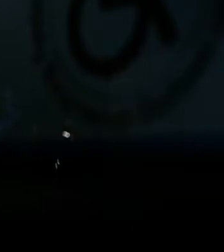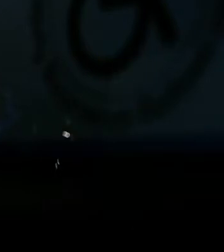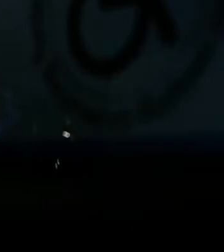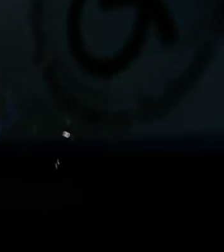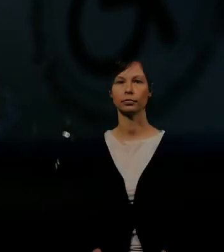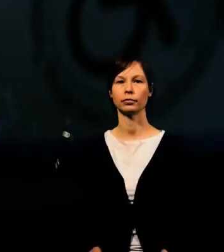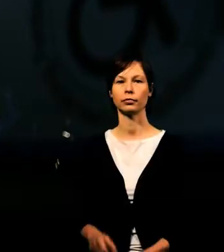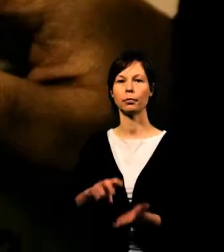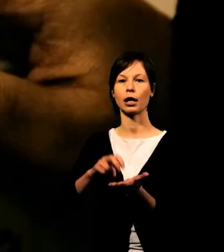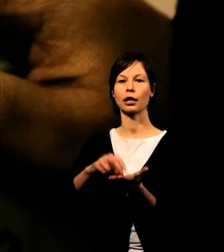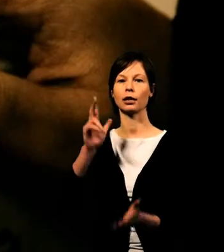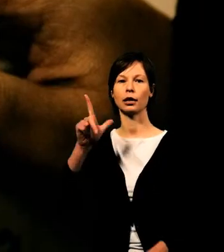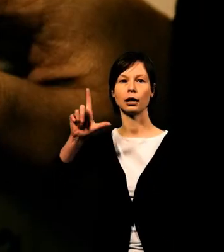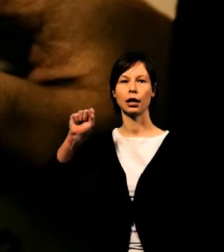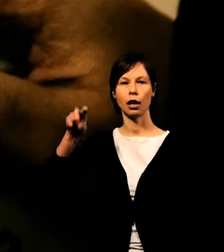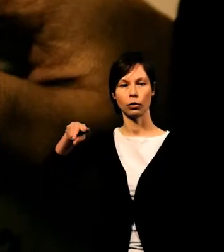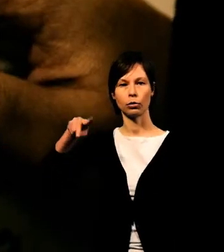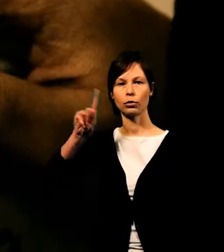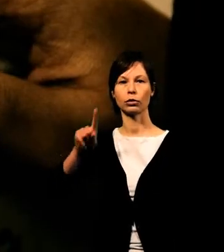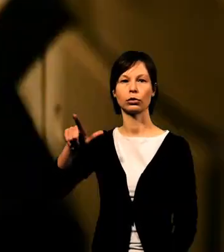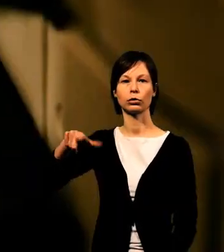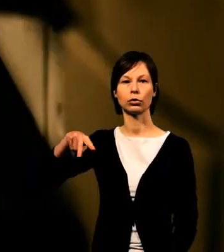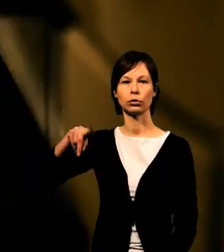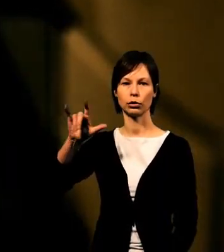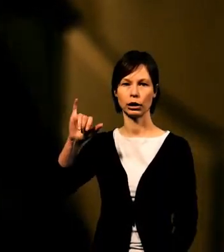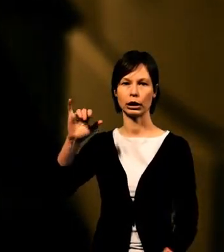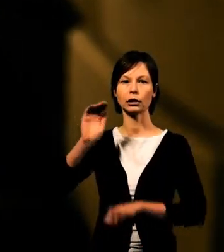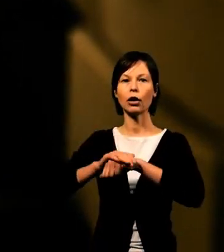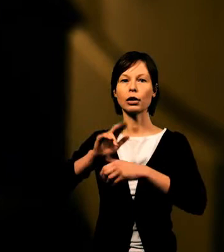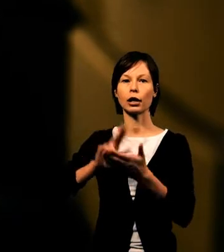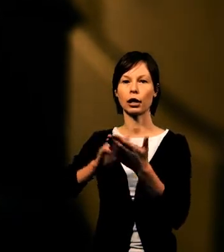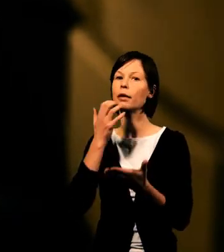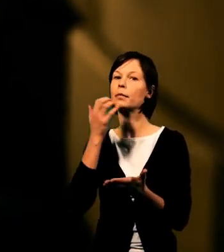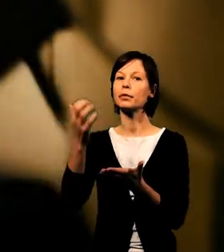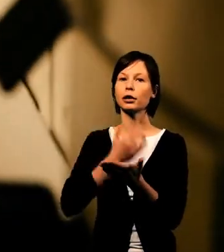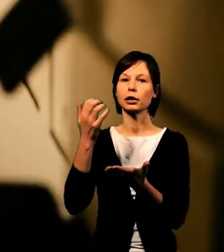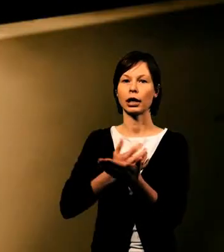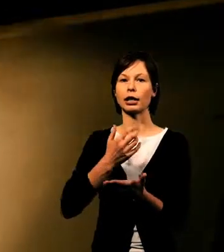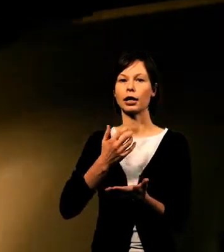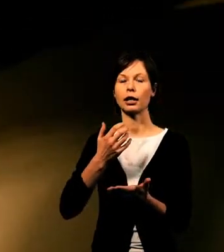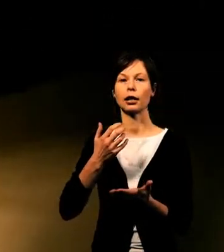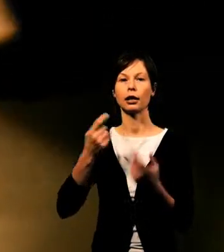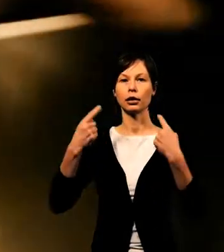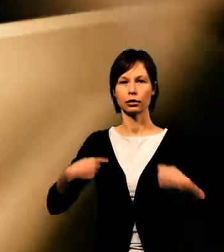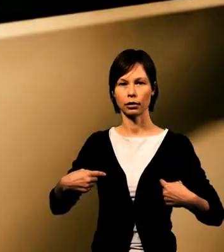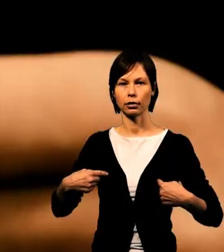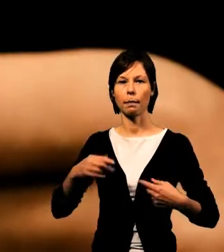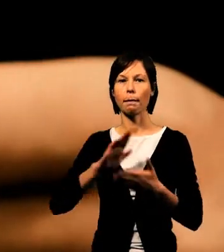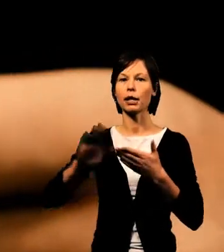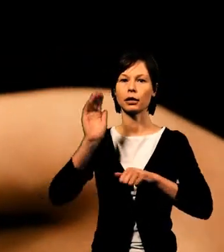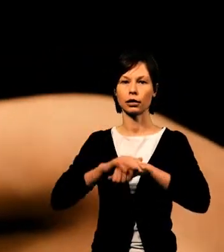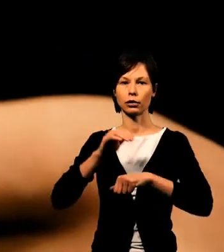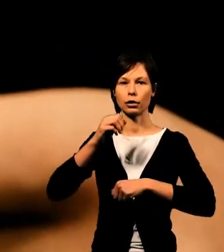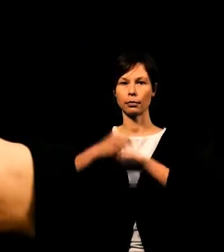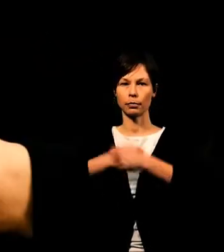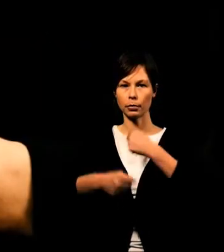przetwarzanie danych osobowych. Bez klauzuli pracodawca nie może nawet do nas zadzwonić. Drukowanie CV na papierze złej